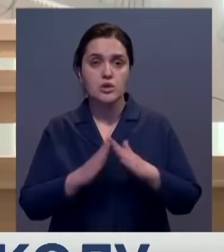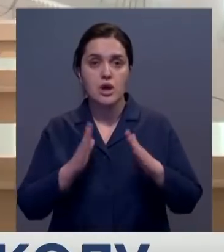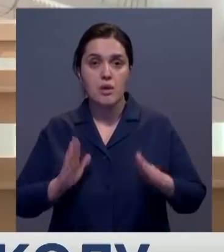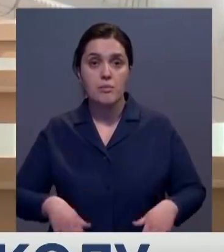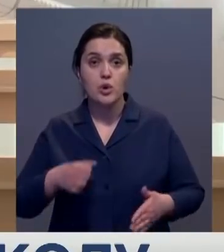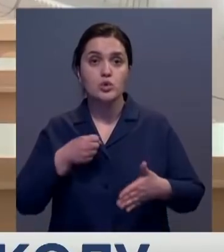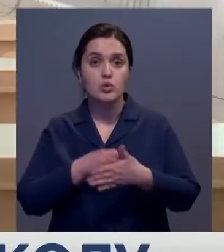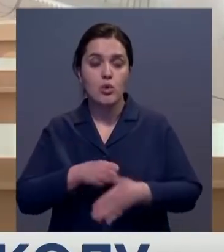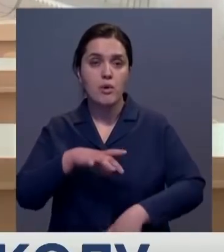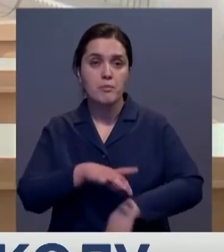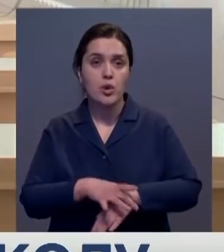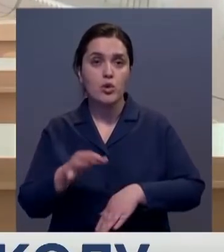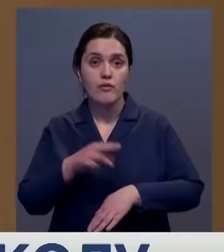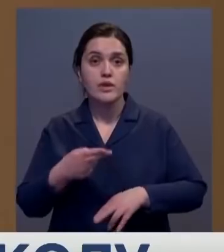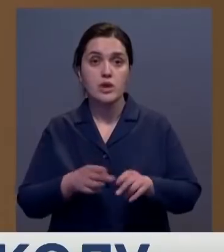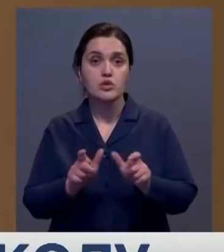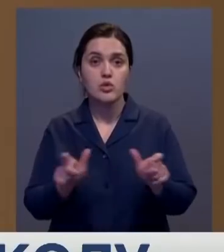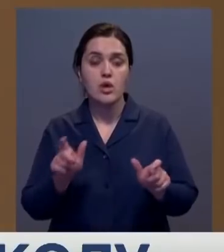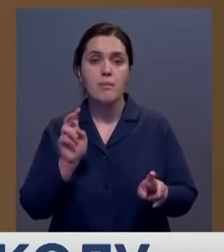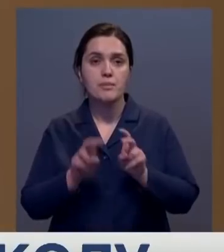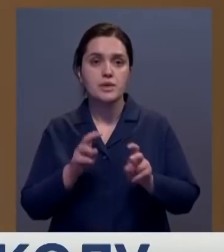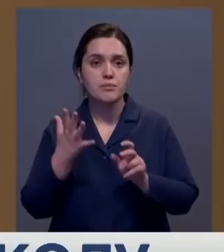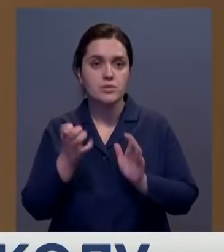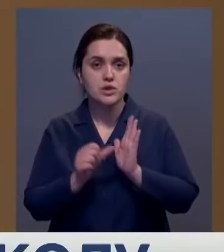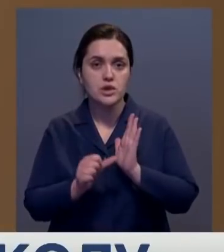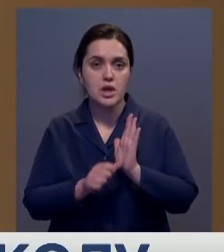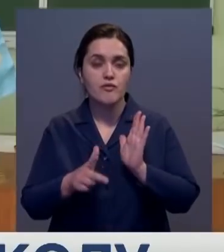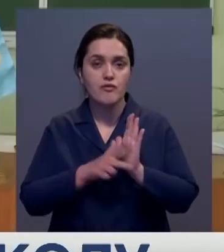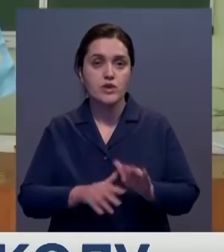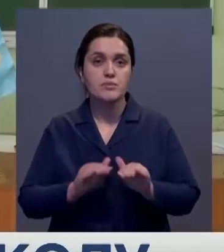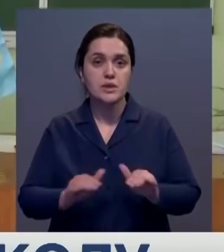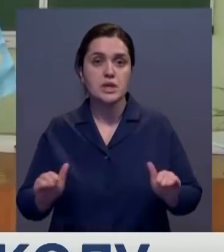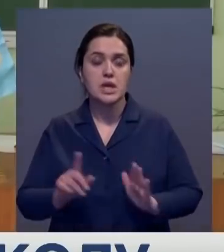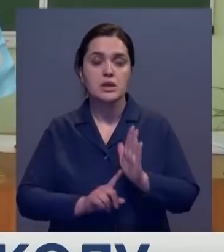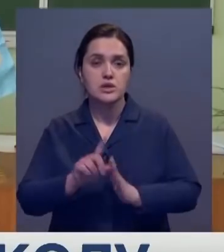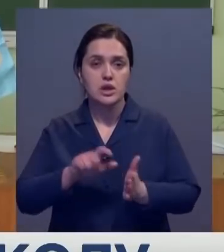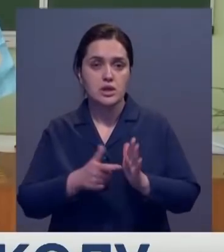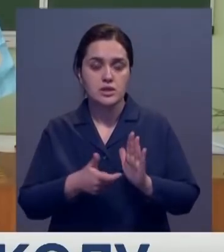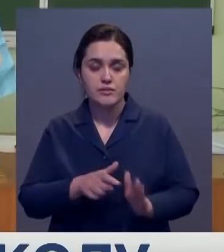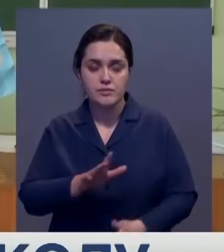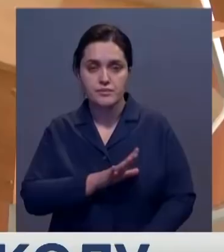Отмечу, до обнаружения ковид эту школу посещали 568 учеников начальных классов.